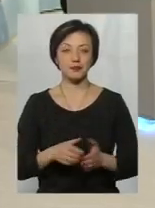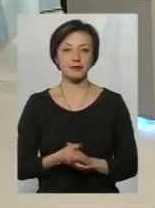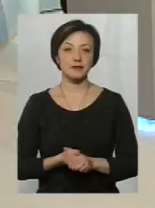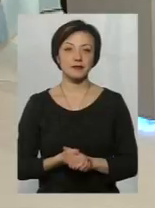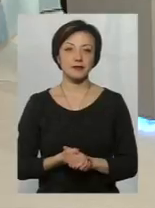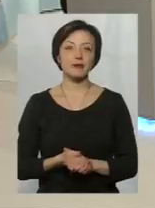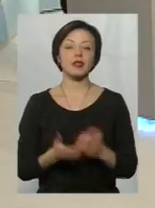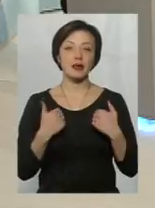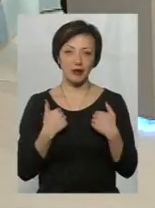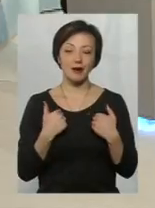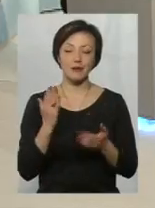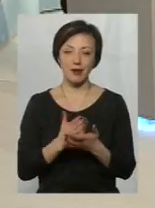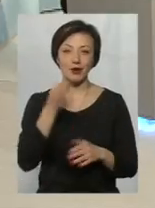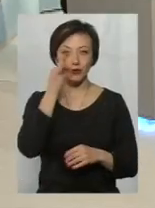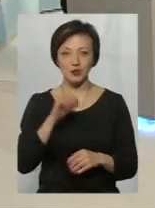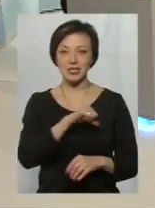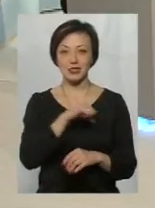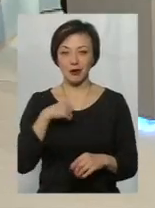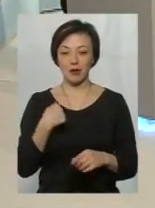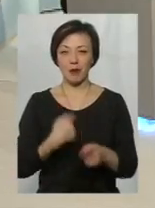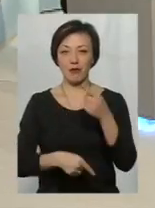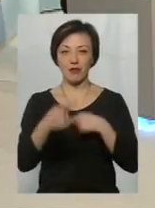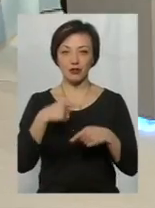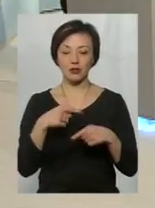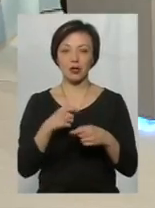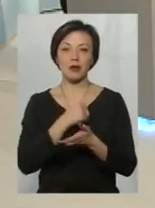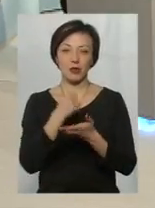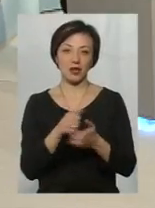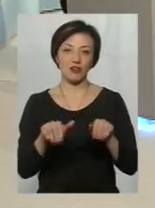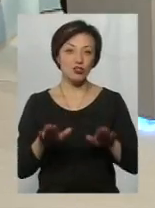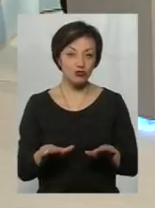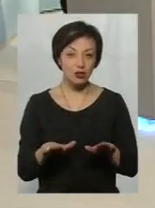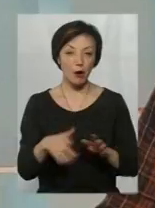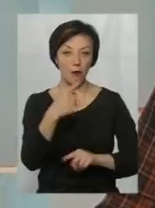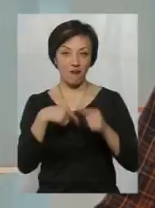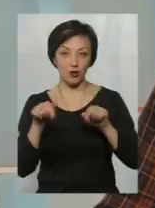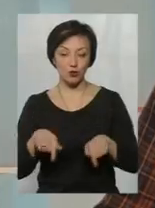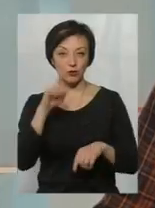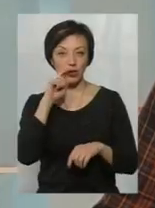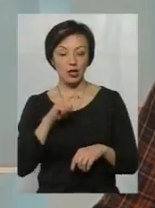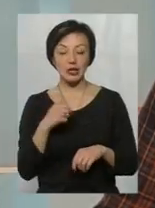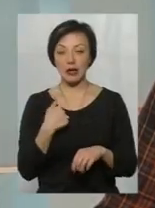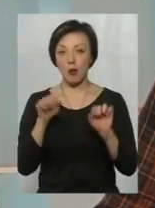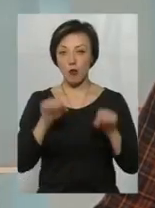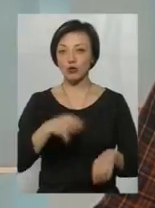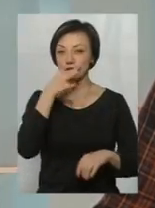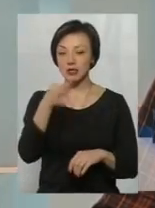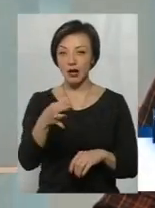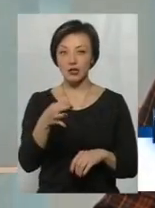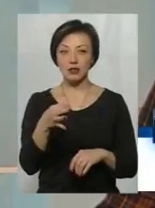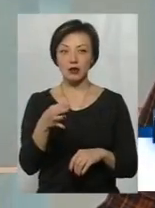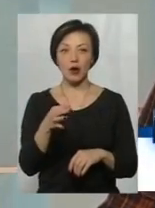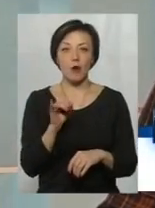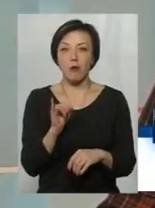Я маю досвід, бо сам повернувся. Колись прийняв якесь це рішення. І можу сказати, що в